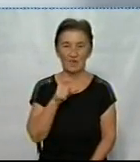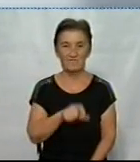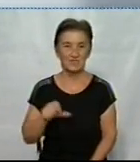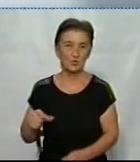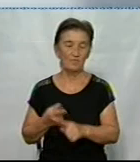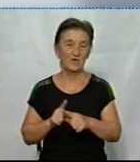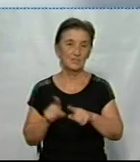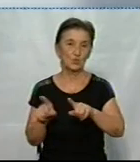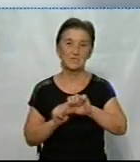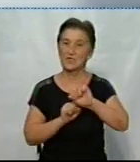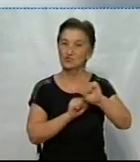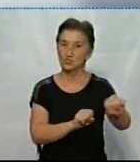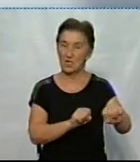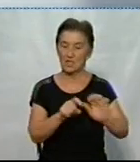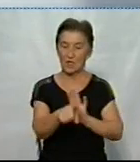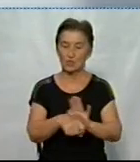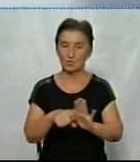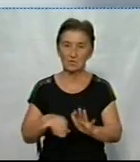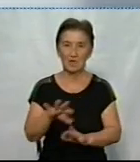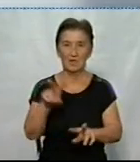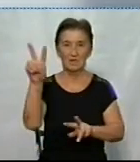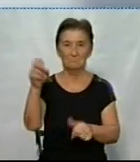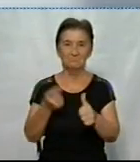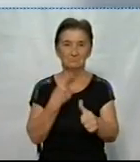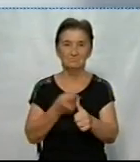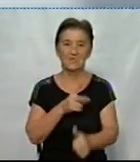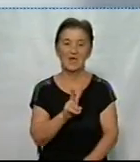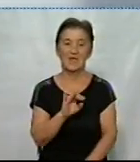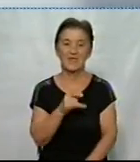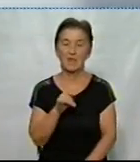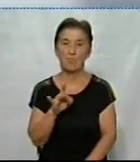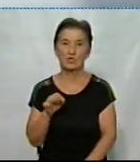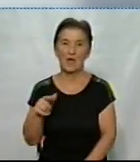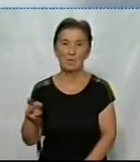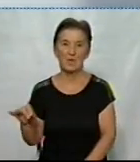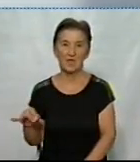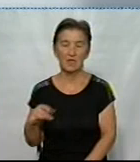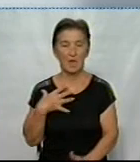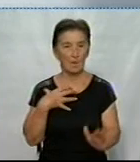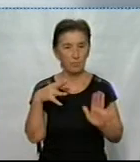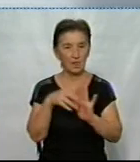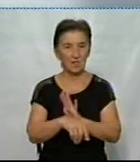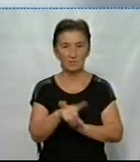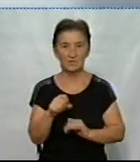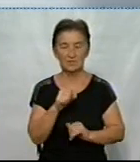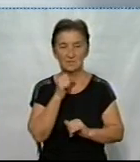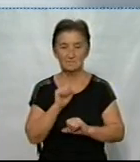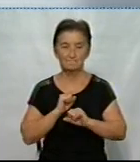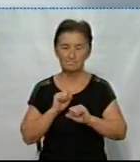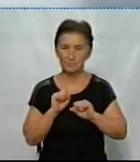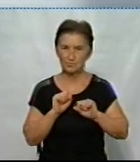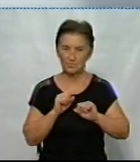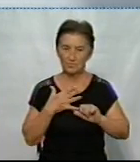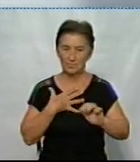захищали Донецький аеропорт, називають кіборгами. За даними проєкту «Книга пам'яті полеглих за Україну», під час оборони Донецького